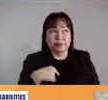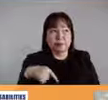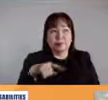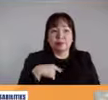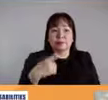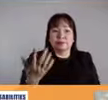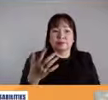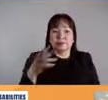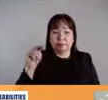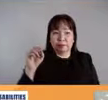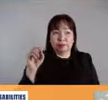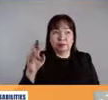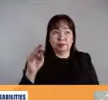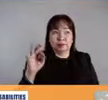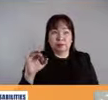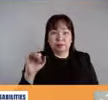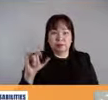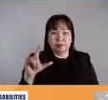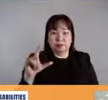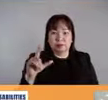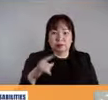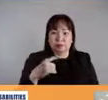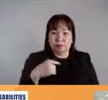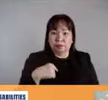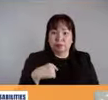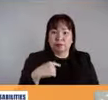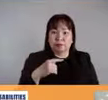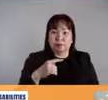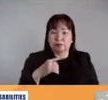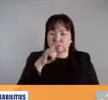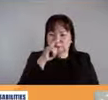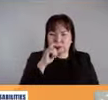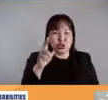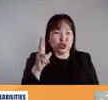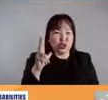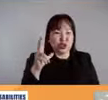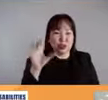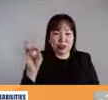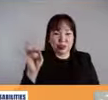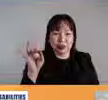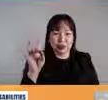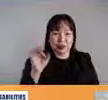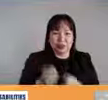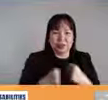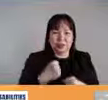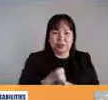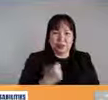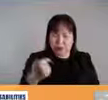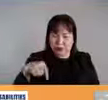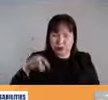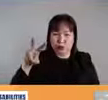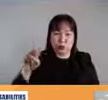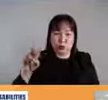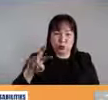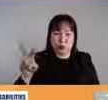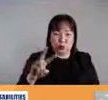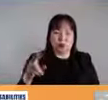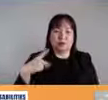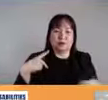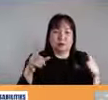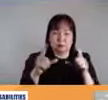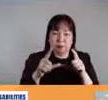ay pang-38 na, no, nitong 2022. Ay kami po, ay lisensyado,